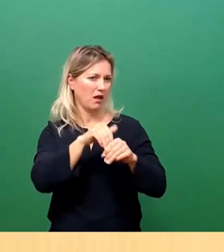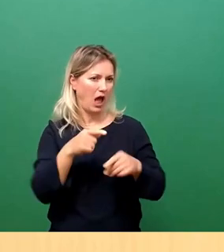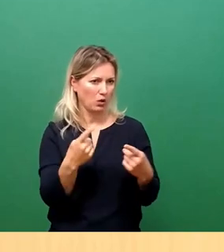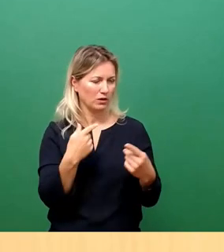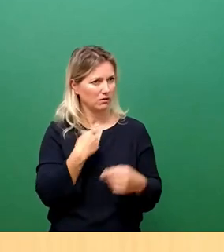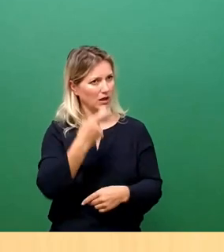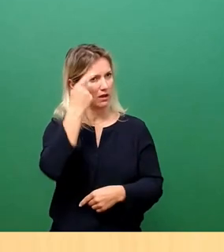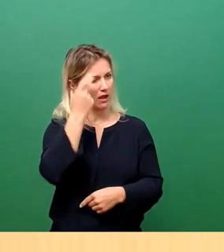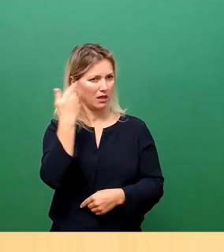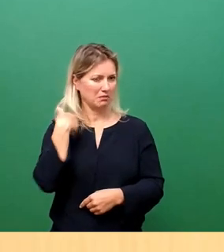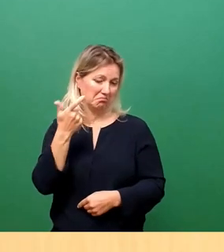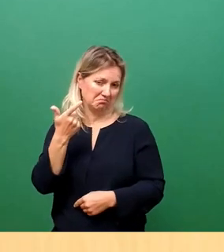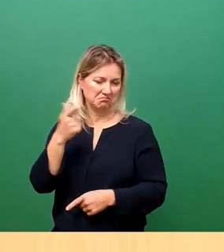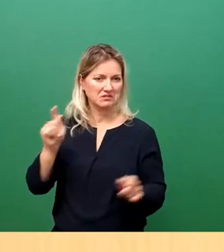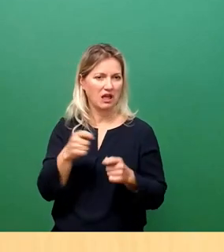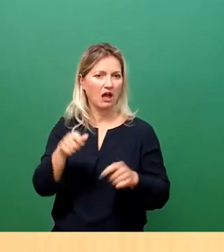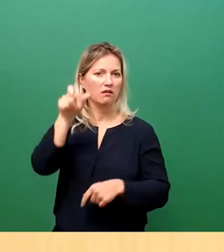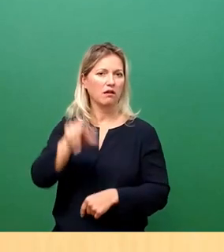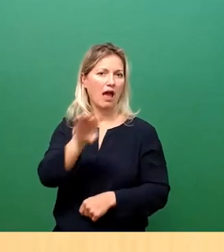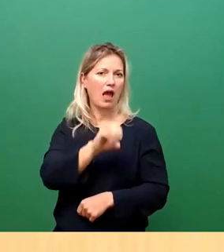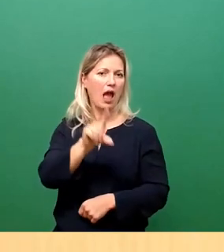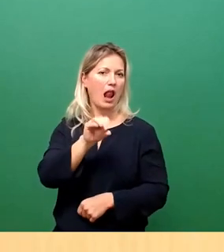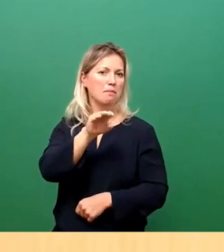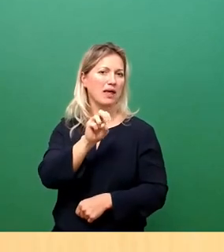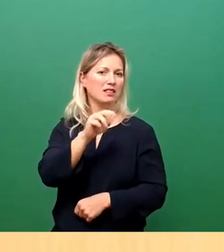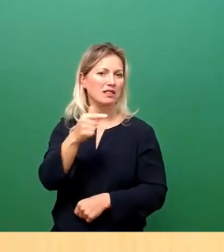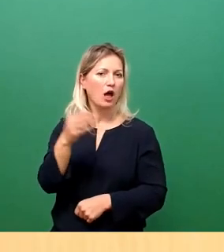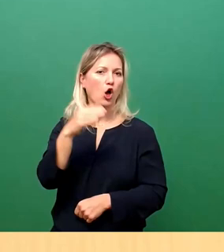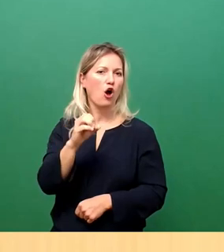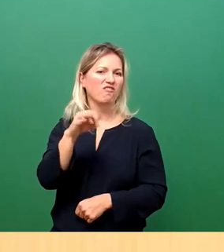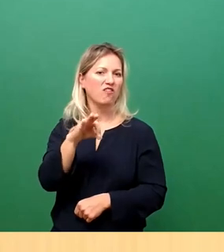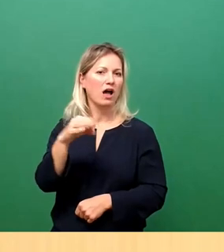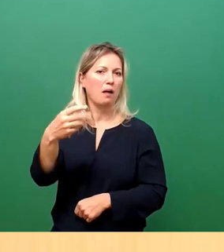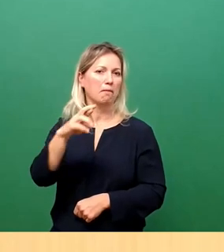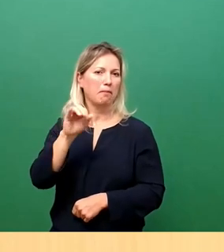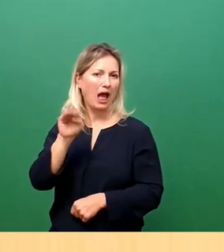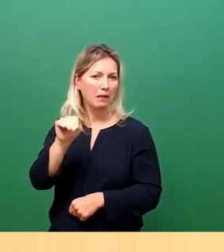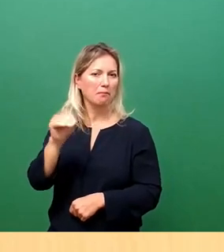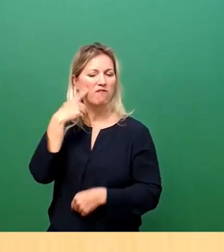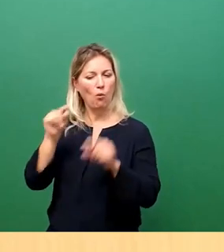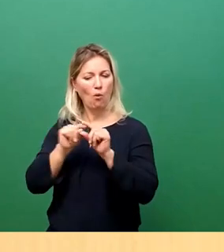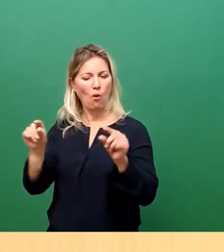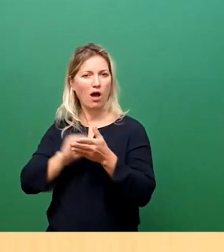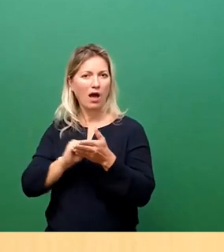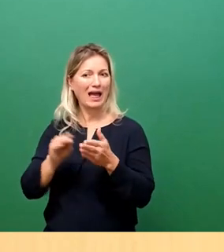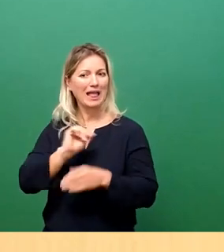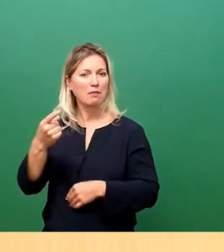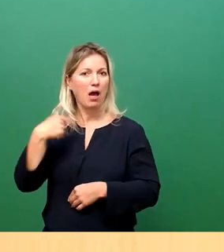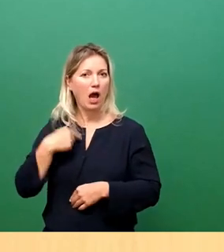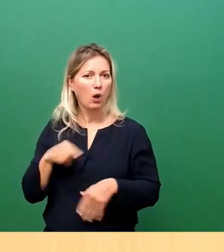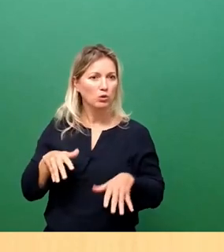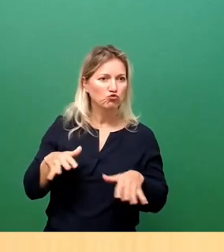of Crime, vielleicht kennen Sie den, ein, mit der Zeile immer unter Strom, immer unterwegs und überall zu spät.